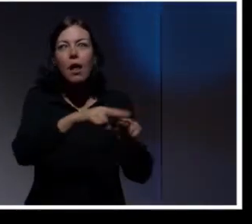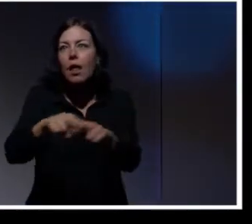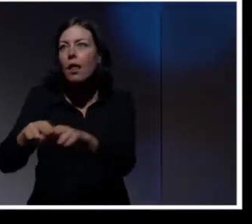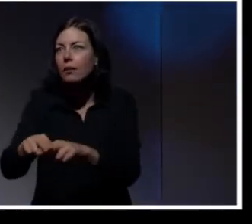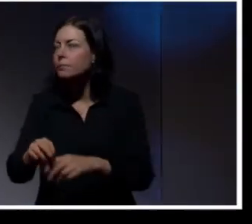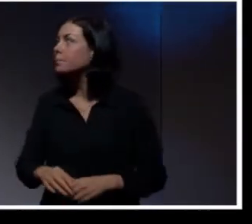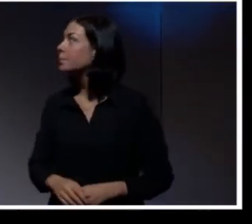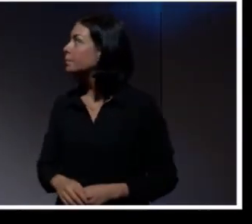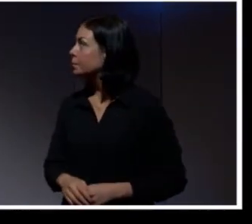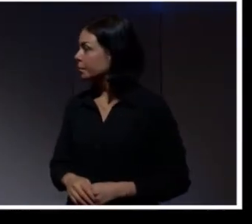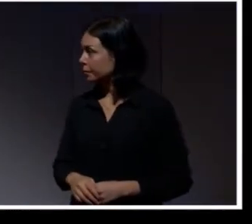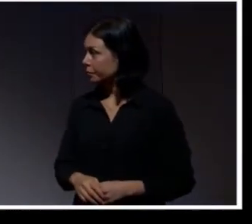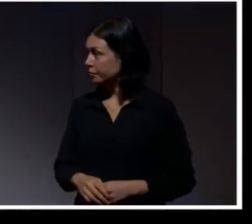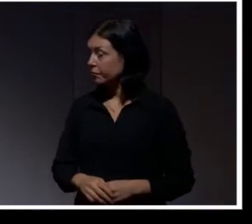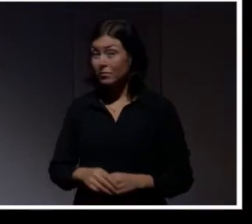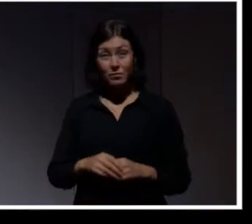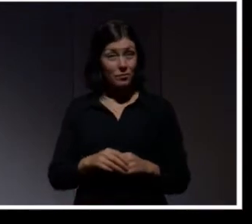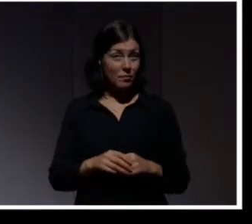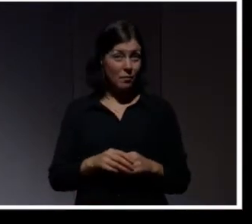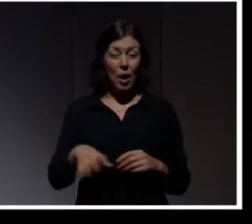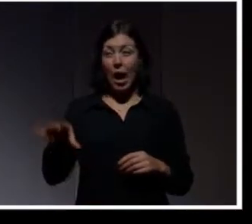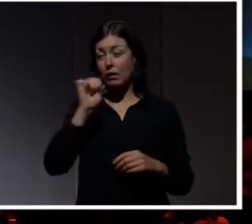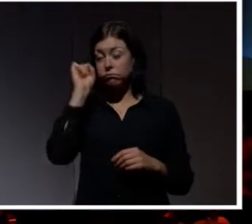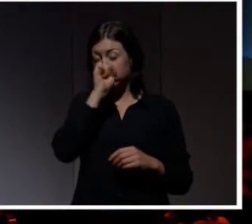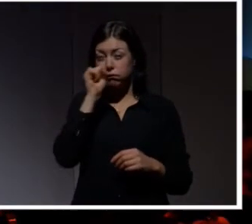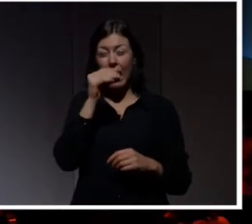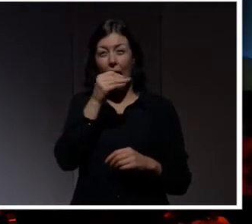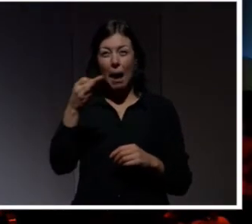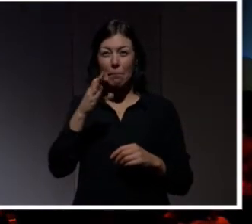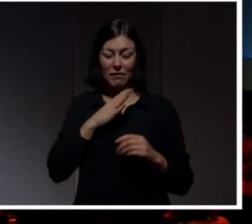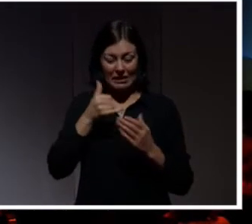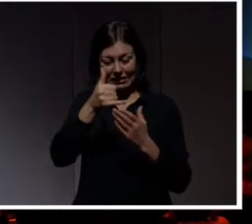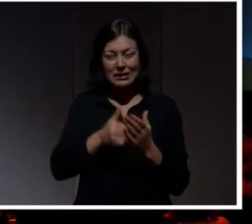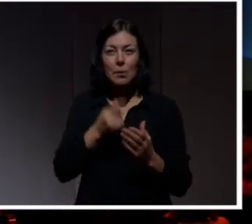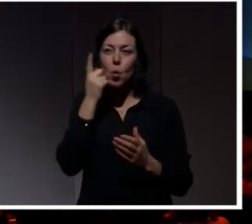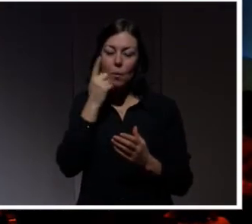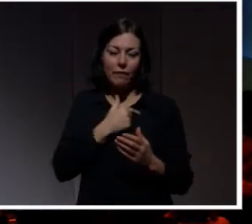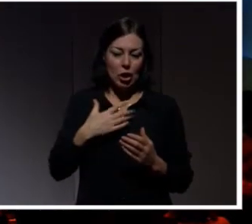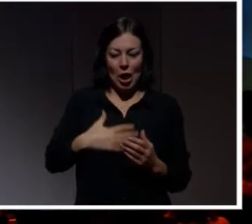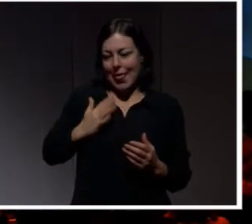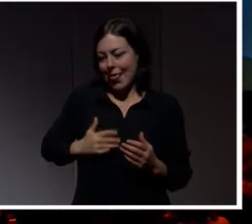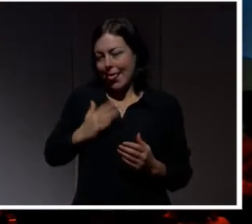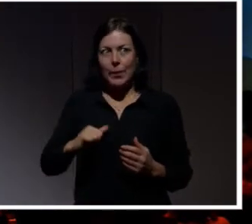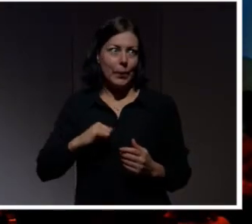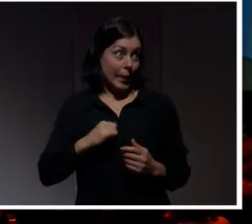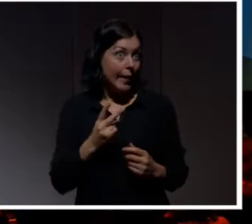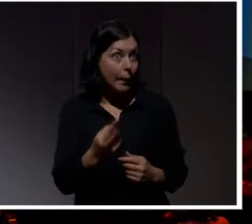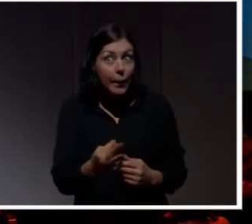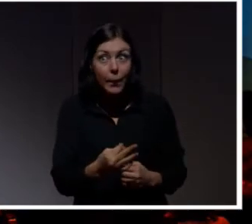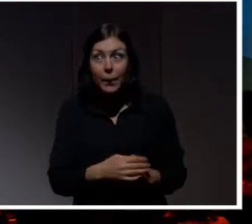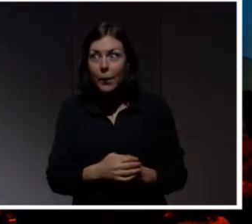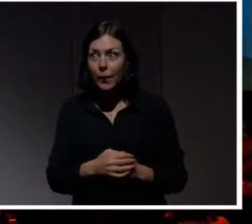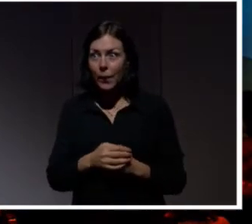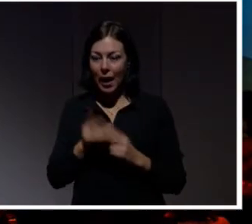Och en aldrig synande ström av appar hittar sin väg till våra mobiltelefoner. Och vi tycker ju att det är jätteroligt, eller hur? Slå